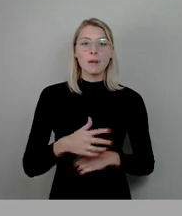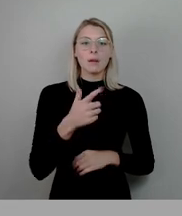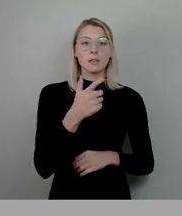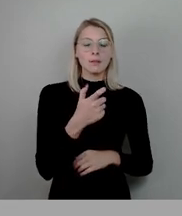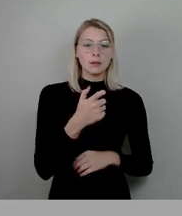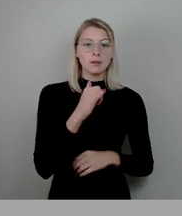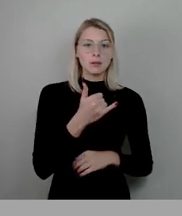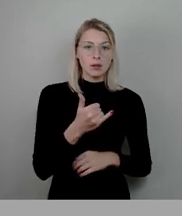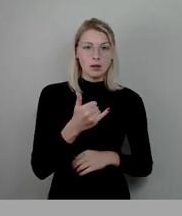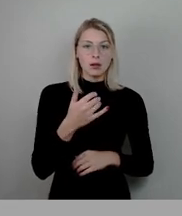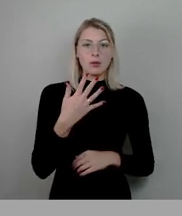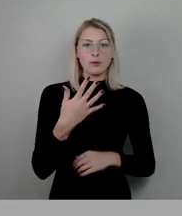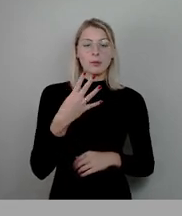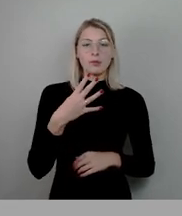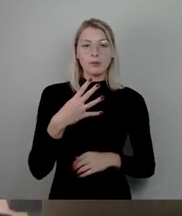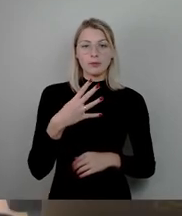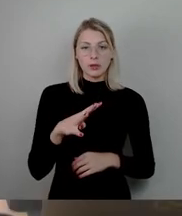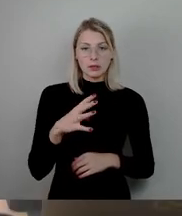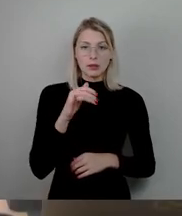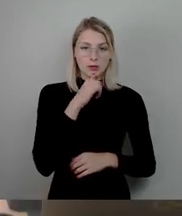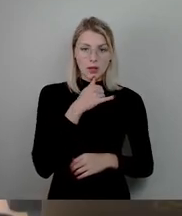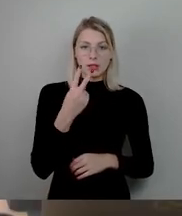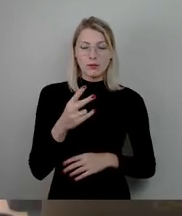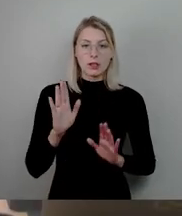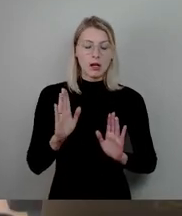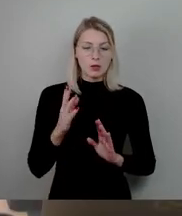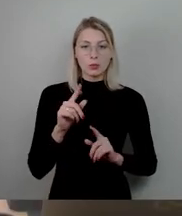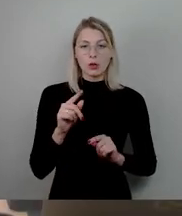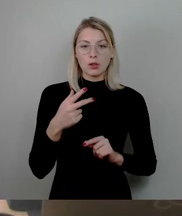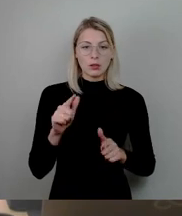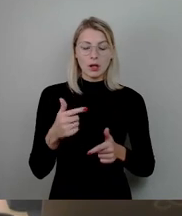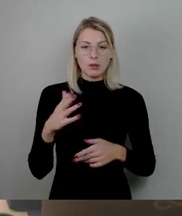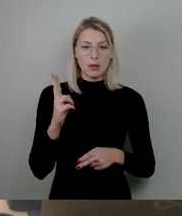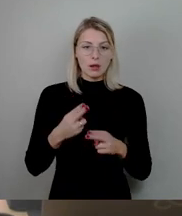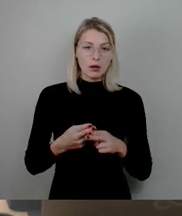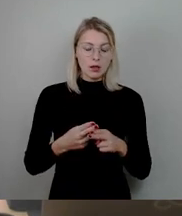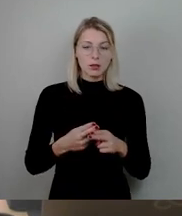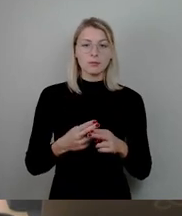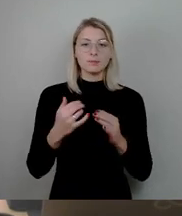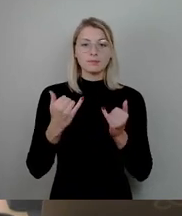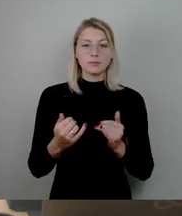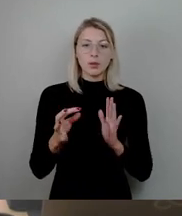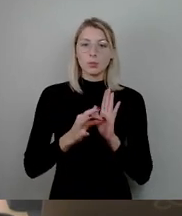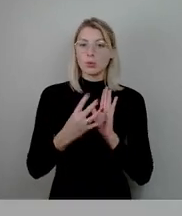Mit 20 Ja, 45 Nein, 2 Enthaltungen, keine Mehrheit gefunden. Und ich rufe den Punkt 4 auf.